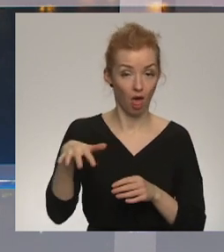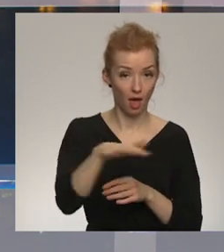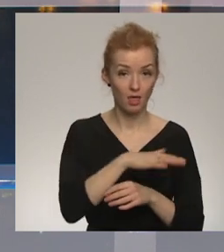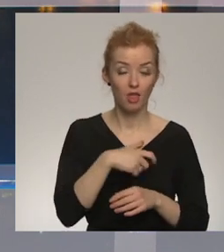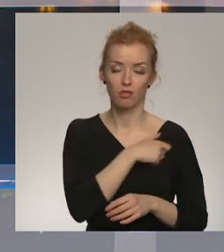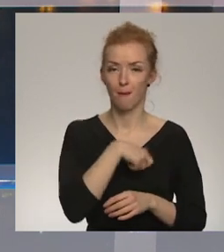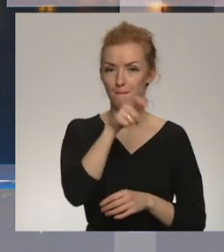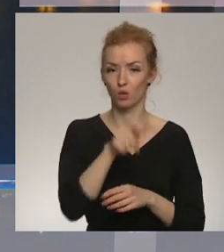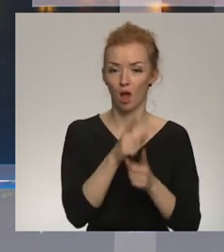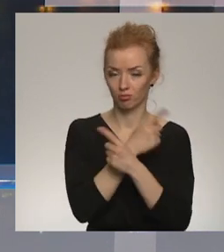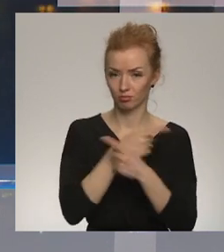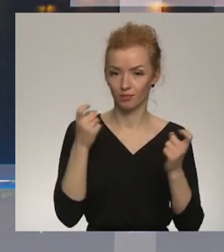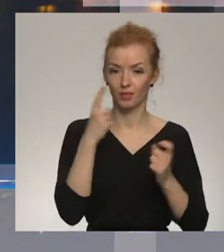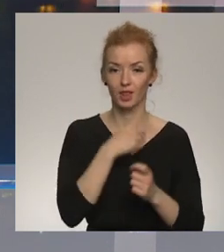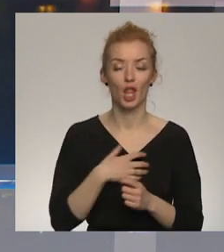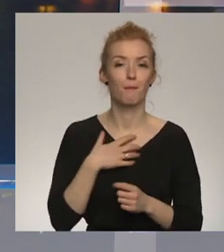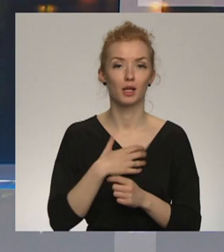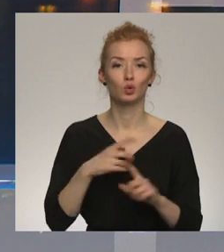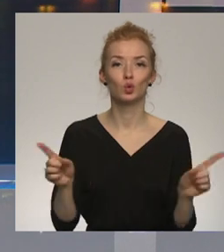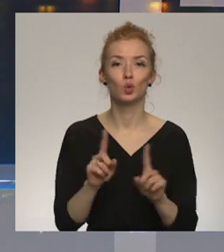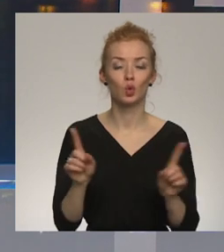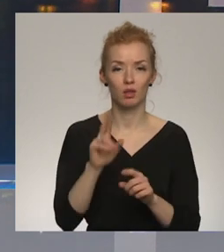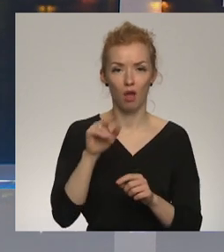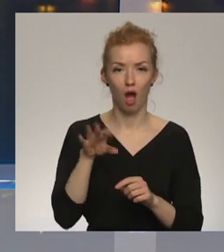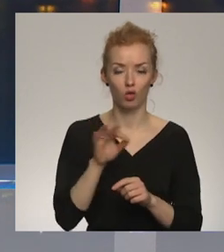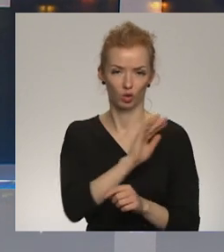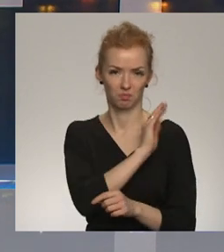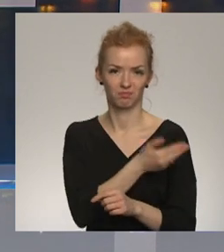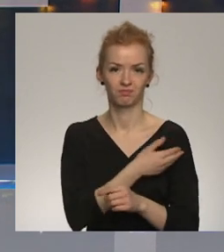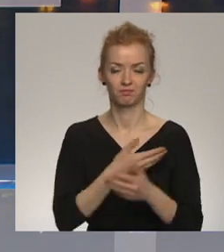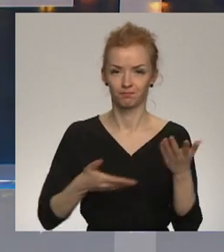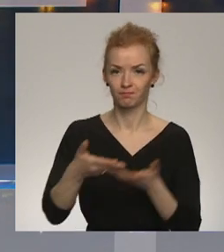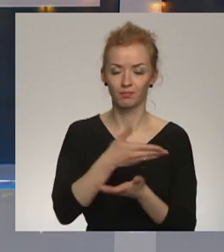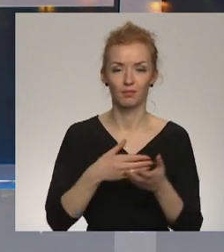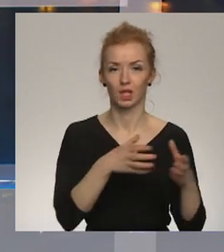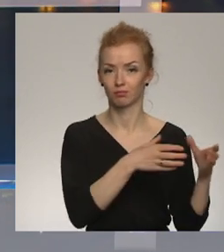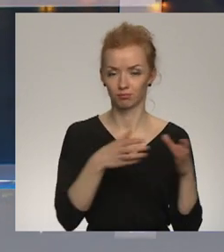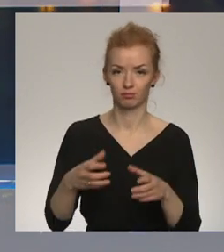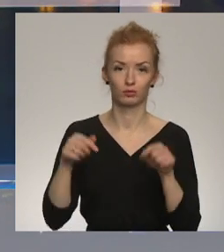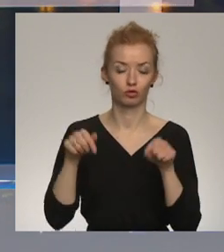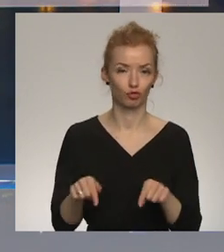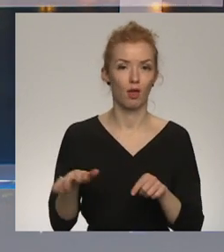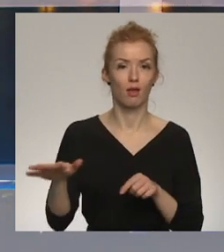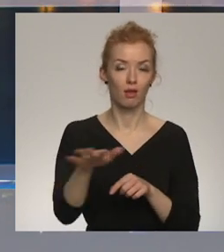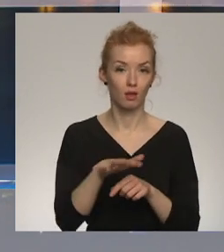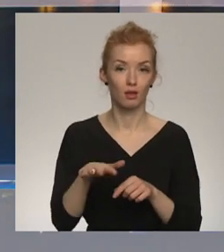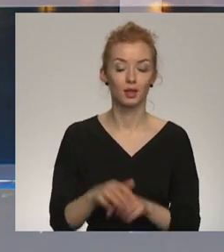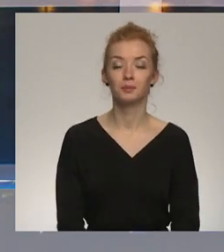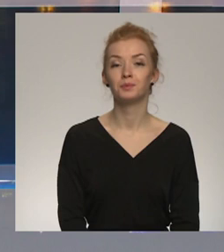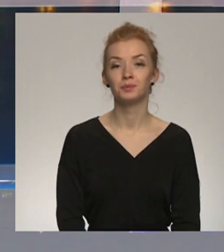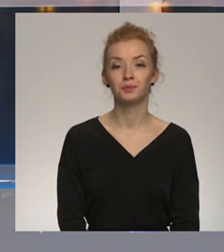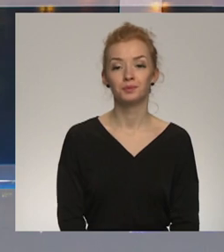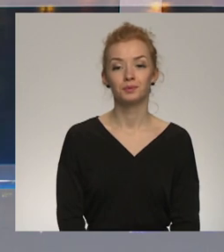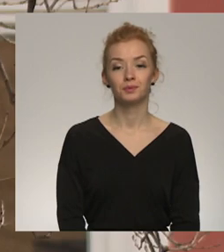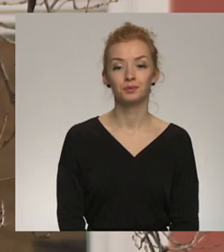Deputāti paziņojumā uzsver nepieciešamību NATO tūlītēji stiprināt drošību un sabiedroto klātbūtni NATO austrumu flangā. Par to turpinamā dar